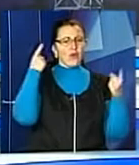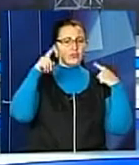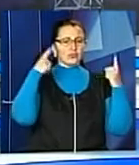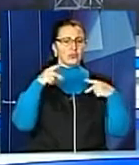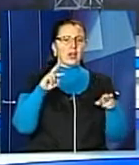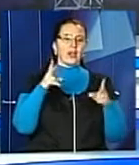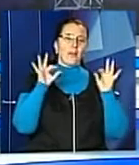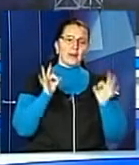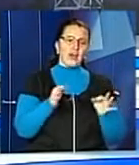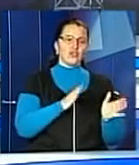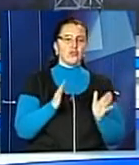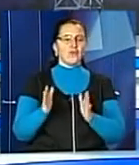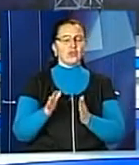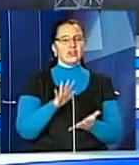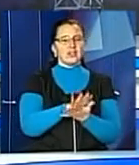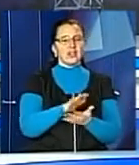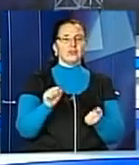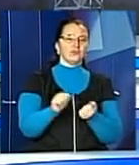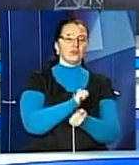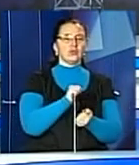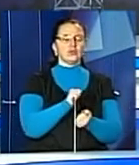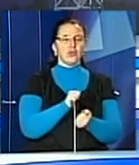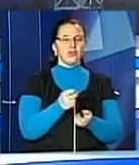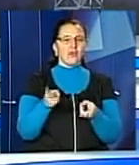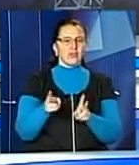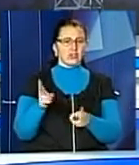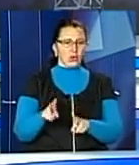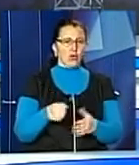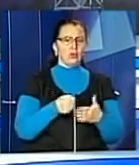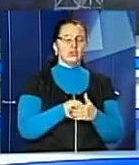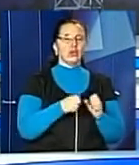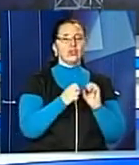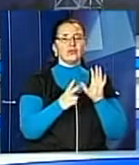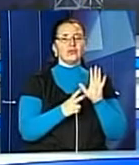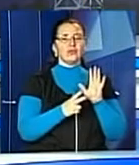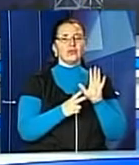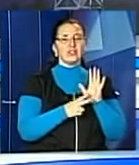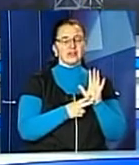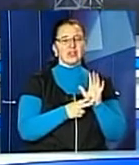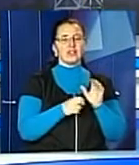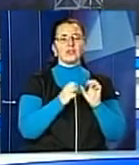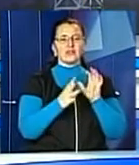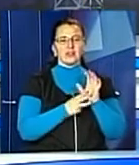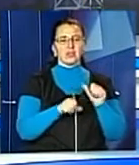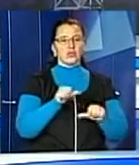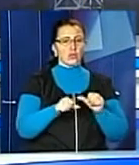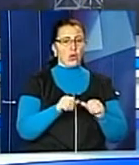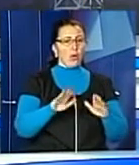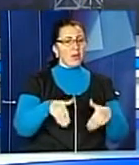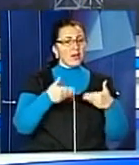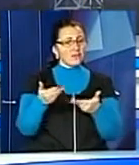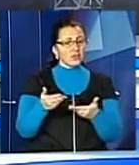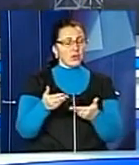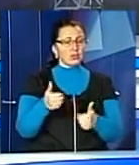побутовими відходами до 2022 року. Вже скоро її планують винести на голосування міських депутатів.